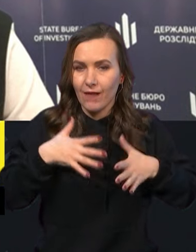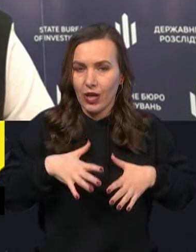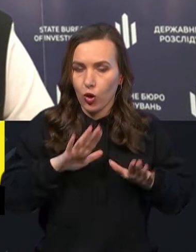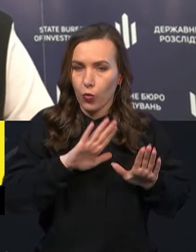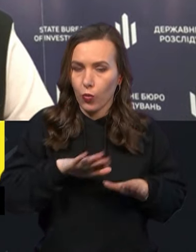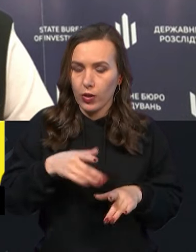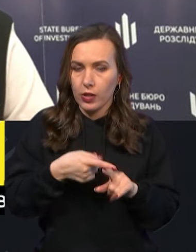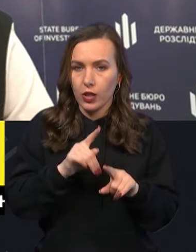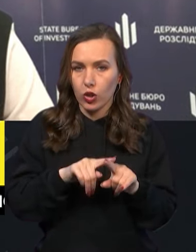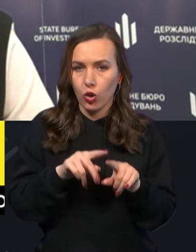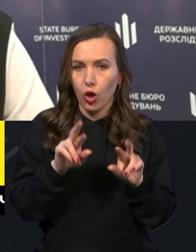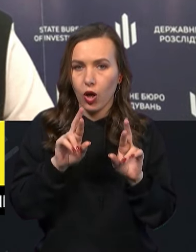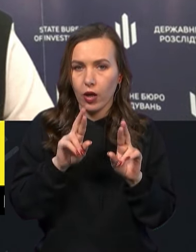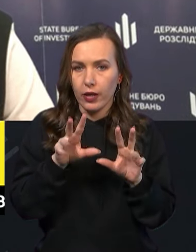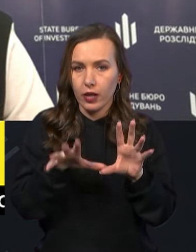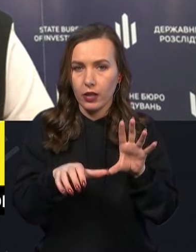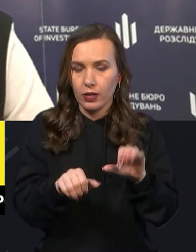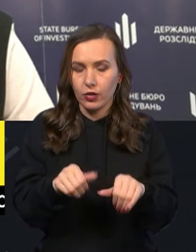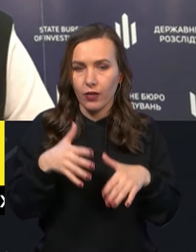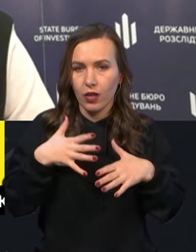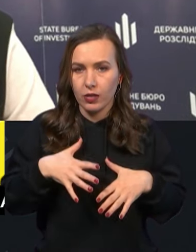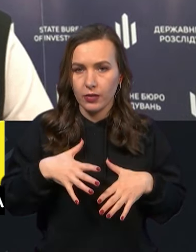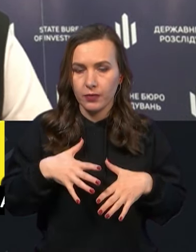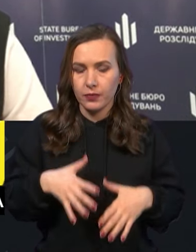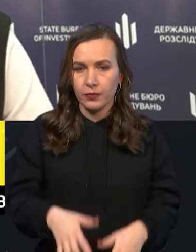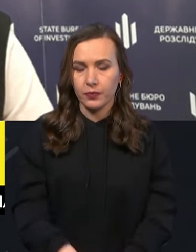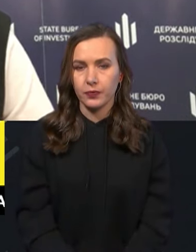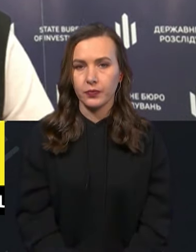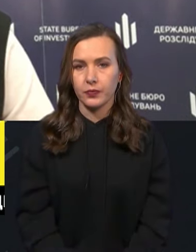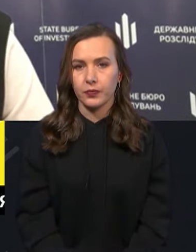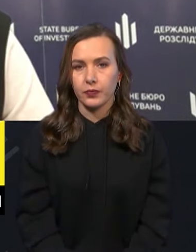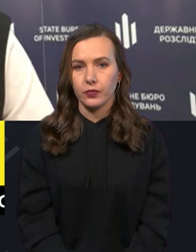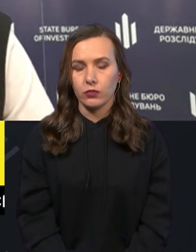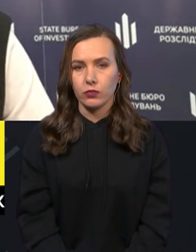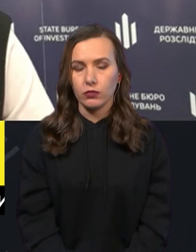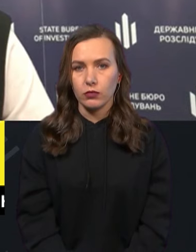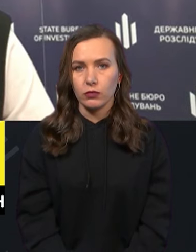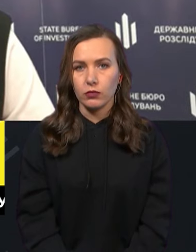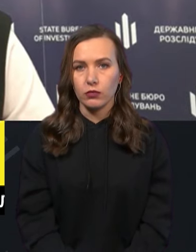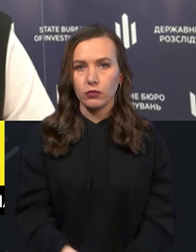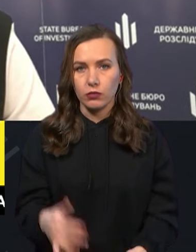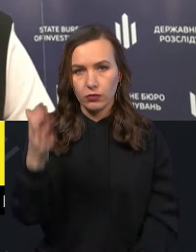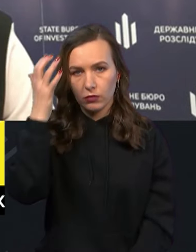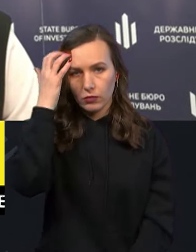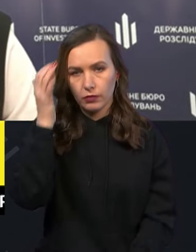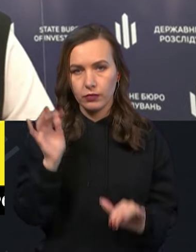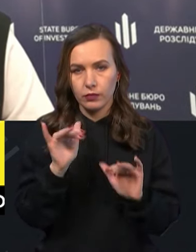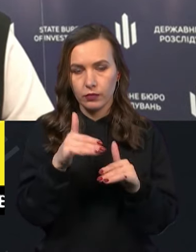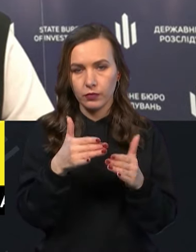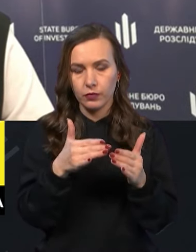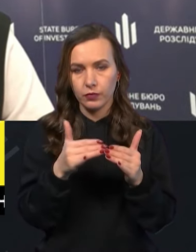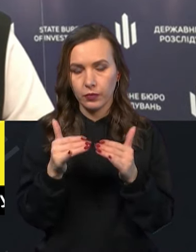того, як анексувалася в Криму, працівники